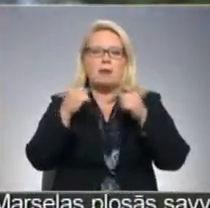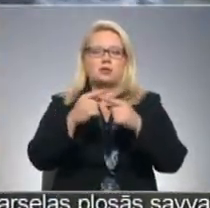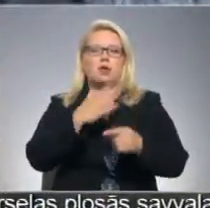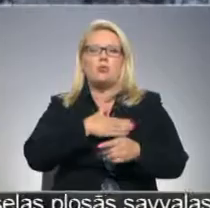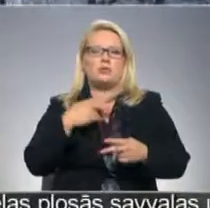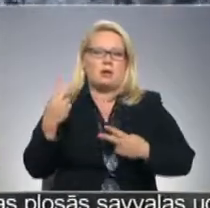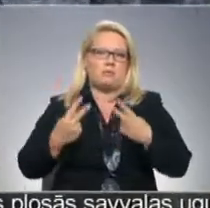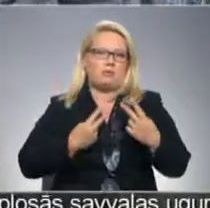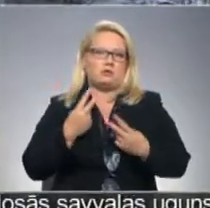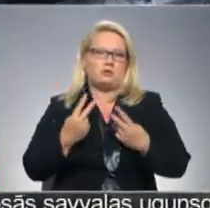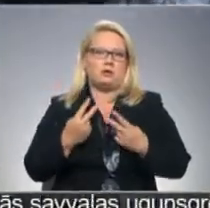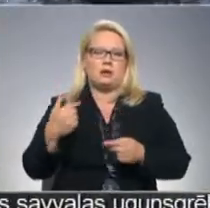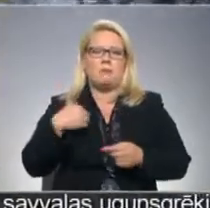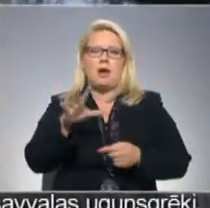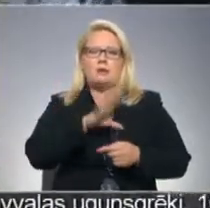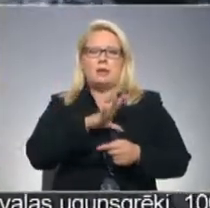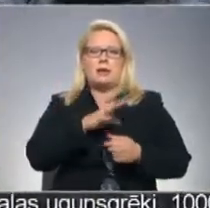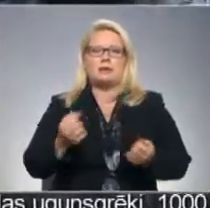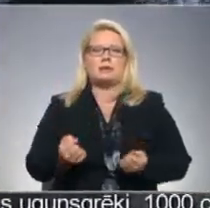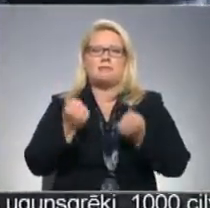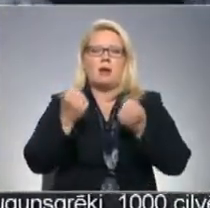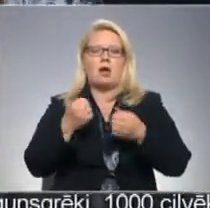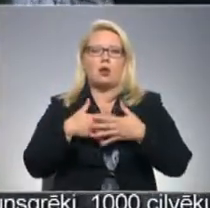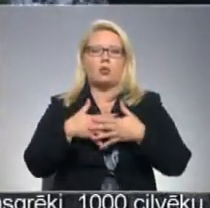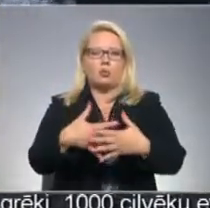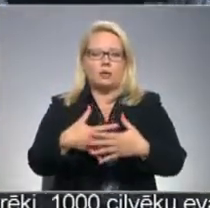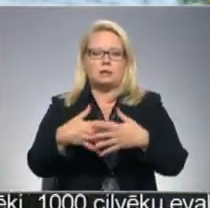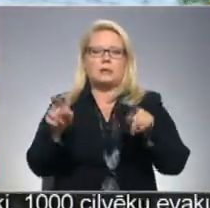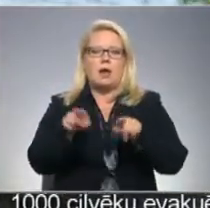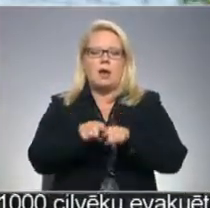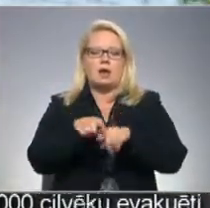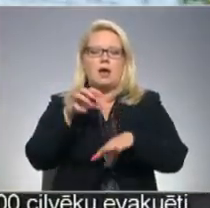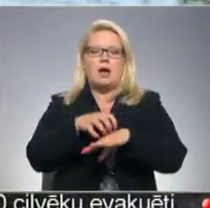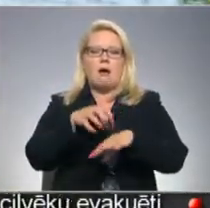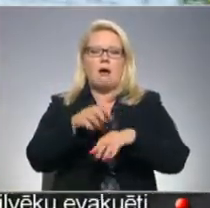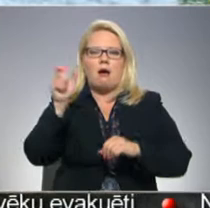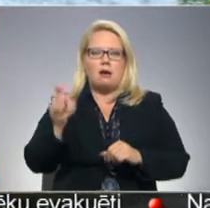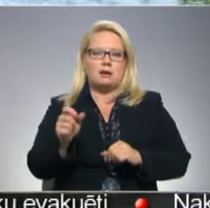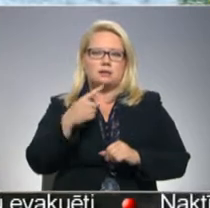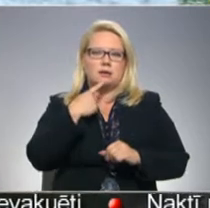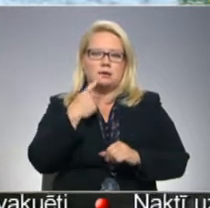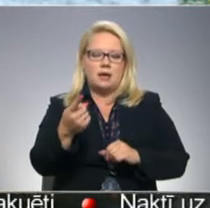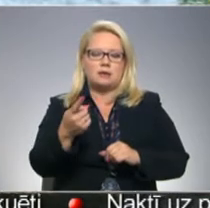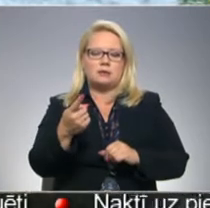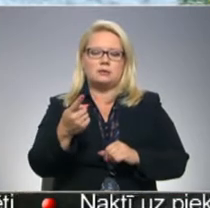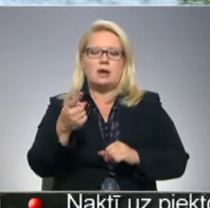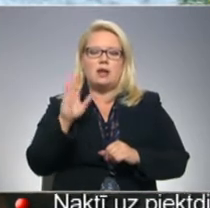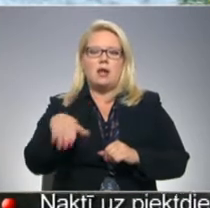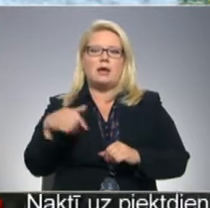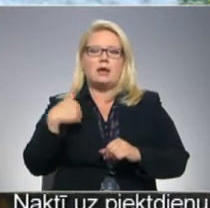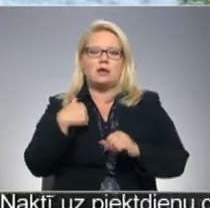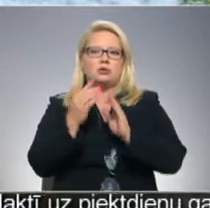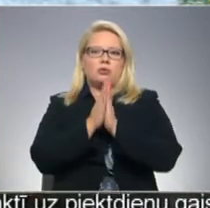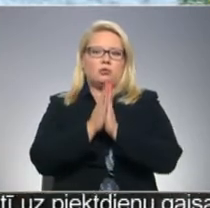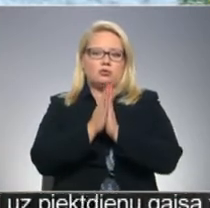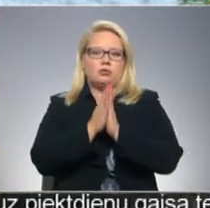emocionāls. Man bija ļoti smaga grūtniecība un arī ārsti teica, ka, nu jā, lai es lūdzos, jo